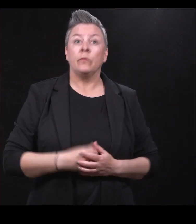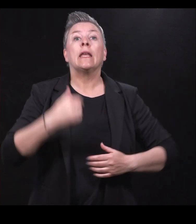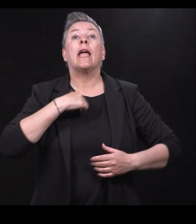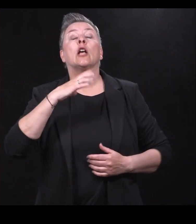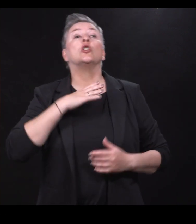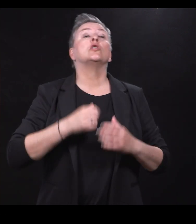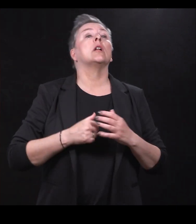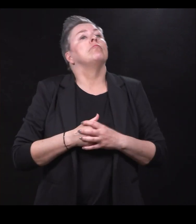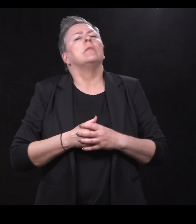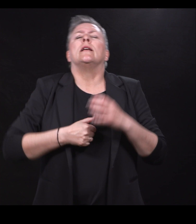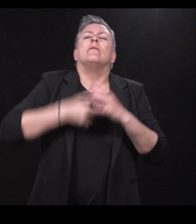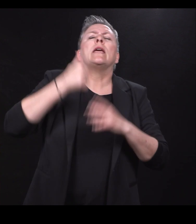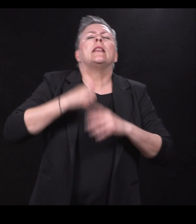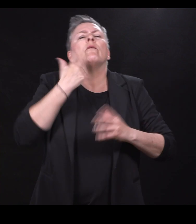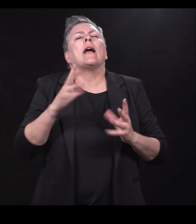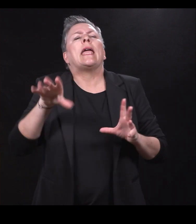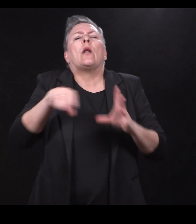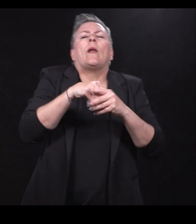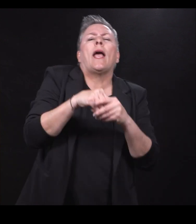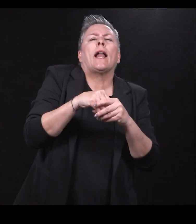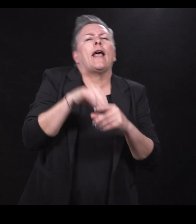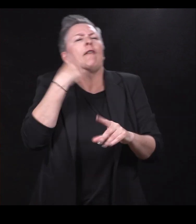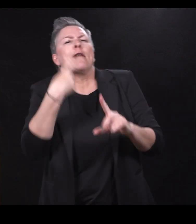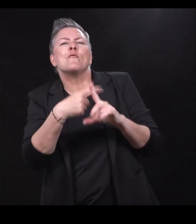å være inkluderende, være positiv,